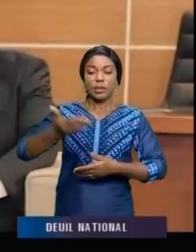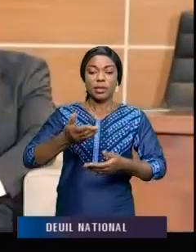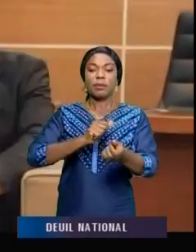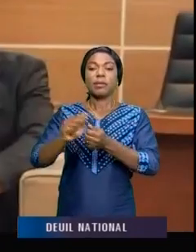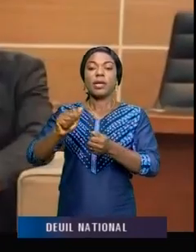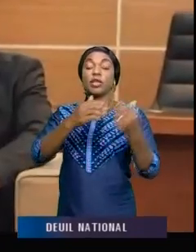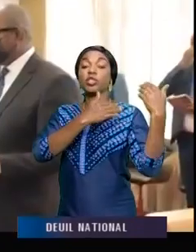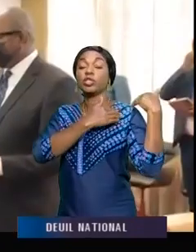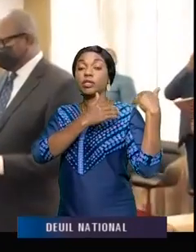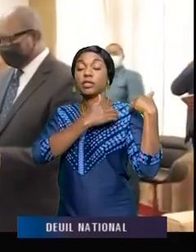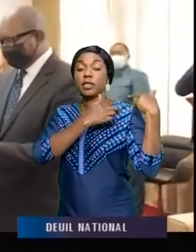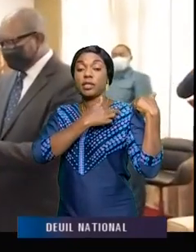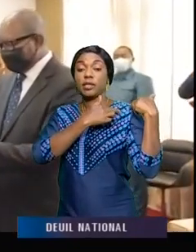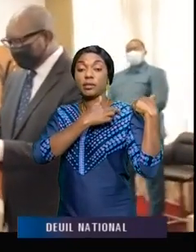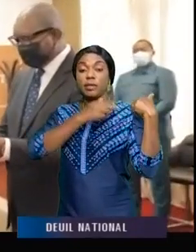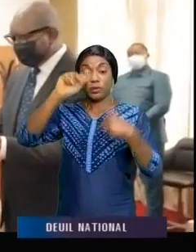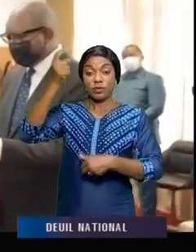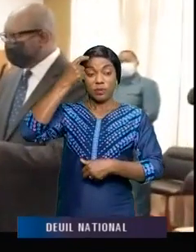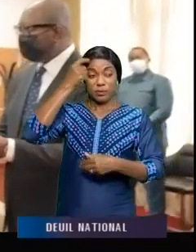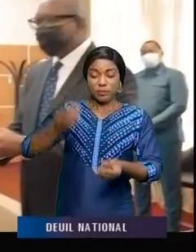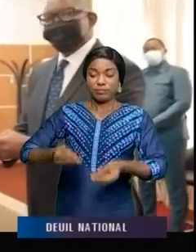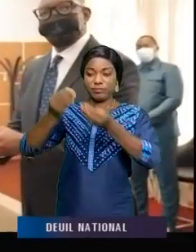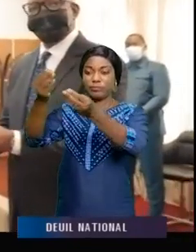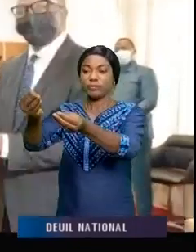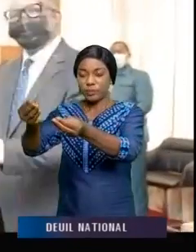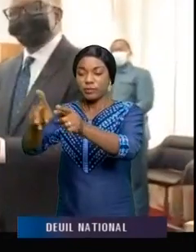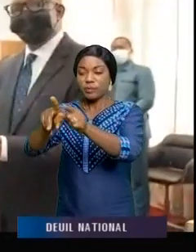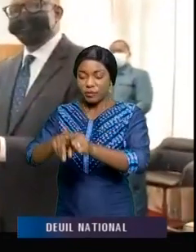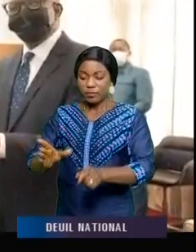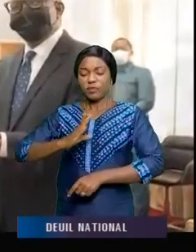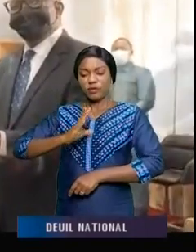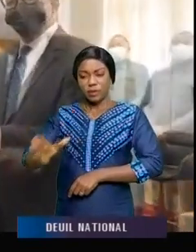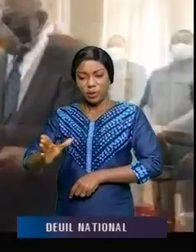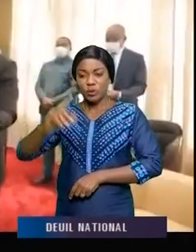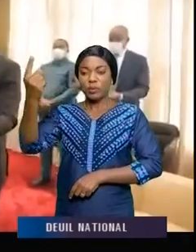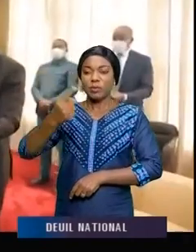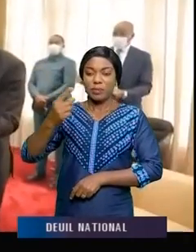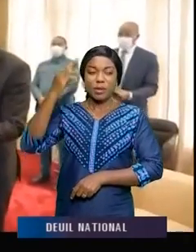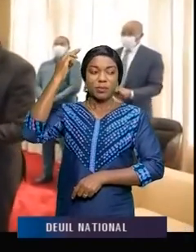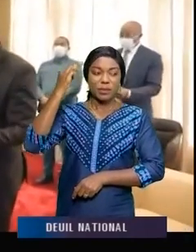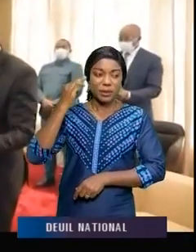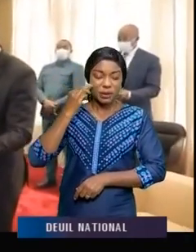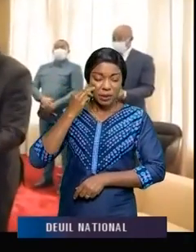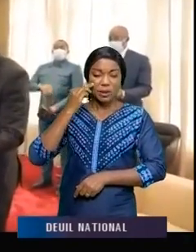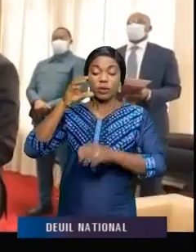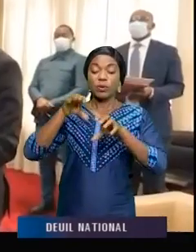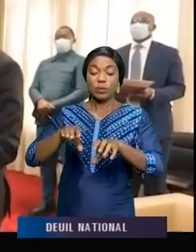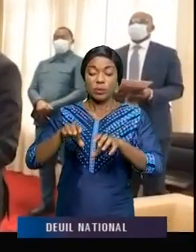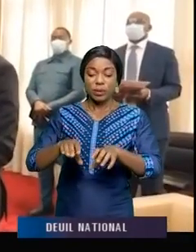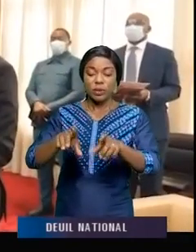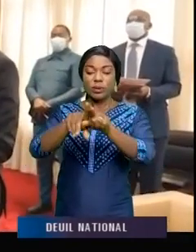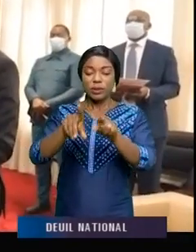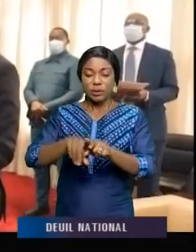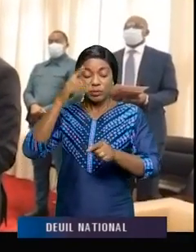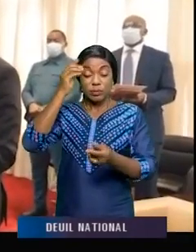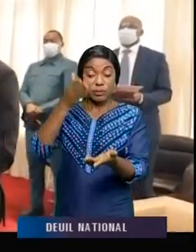chefs du gouvernement à qui il a remis personnellement les messages des félicitations du Premier ministre marocain à son homologue congolais. Pour preuve,